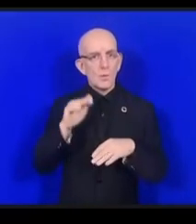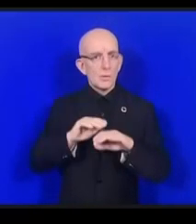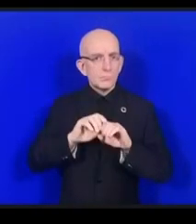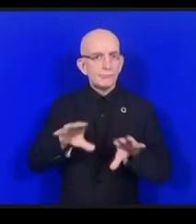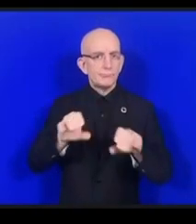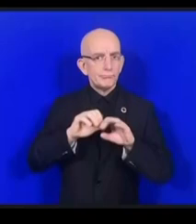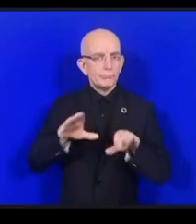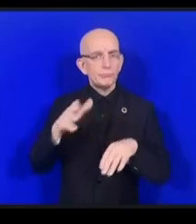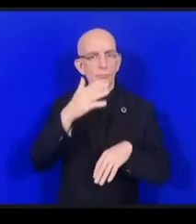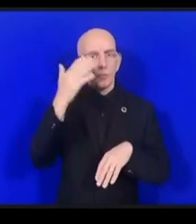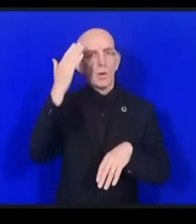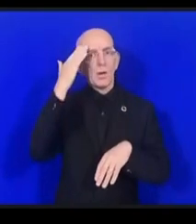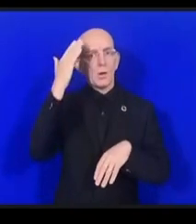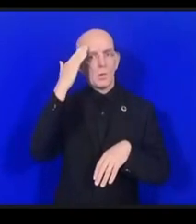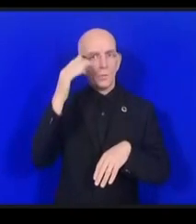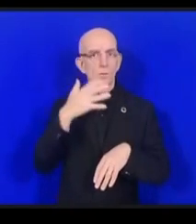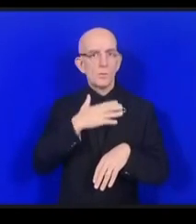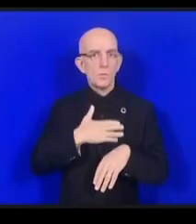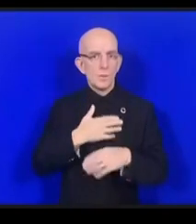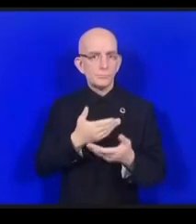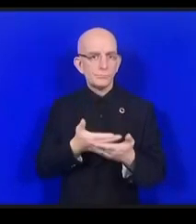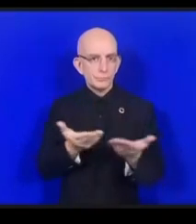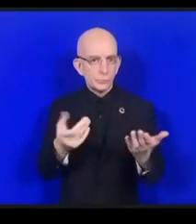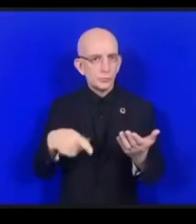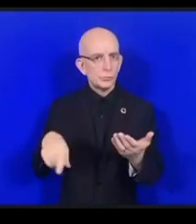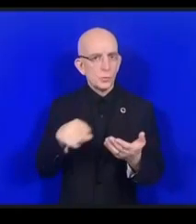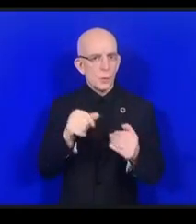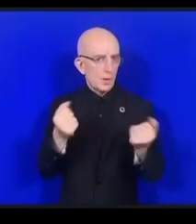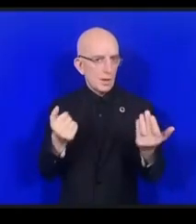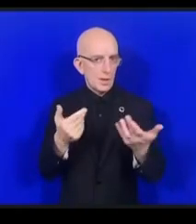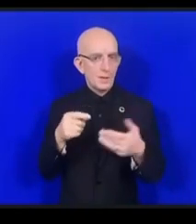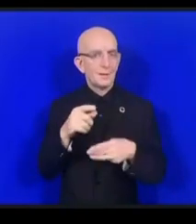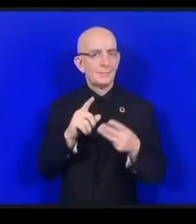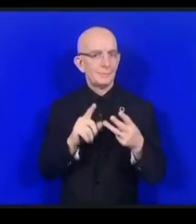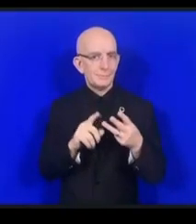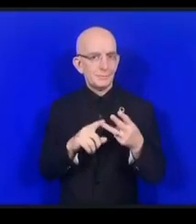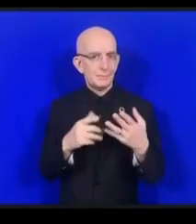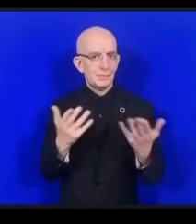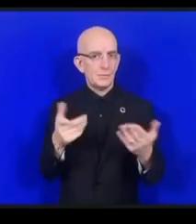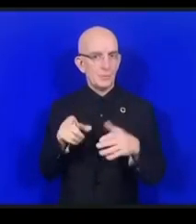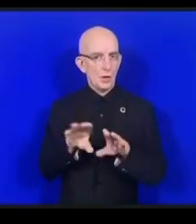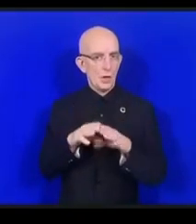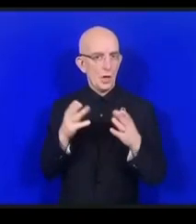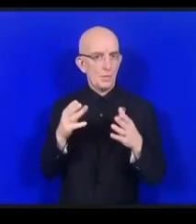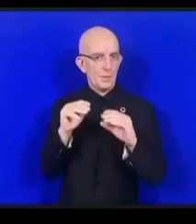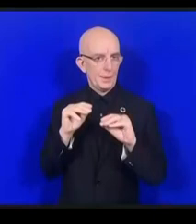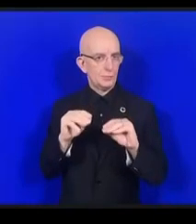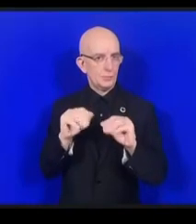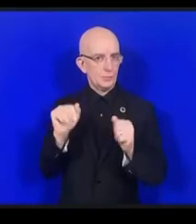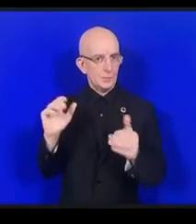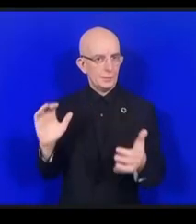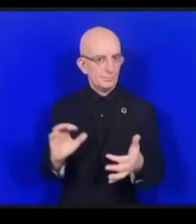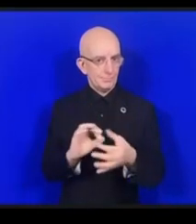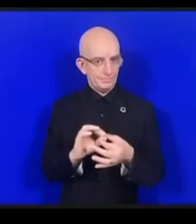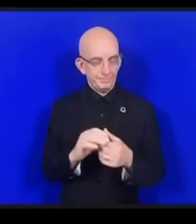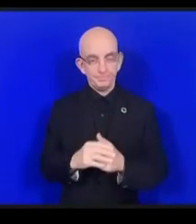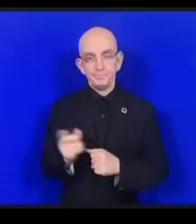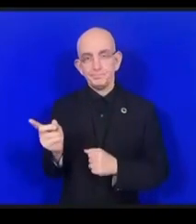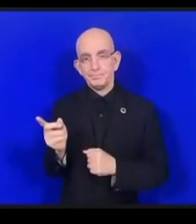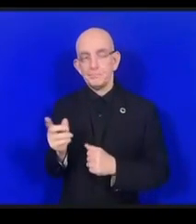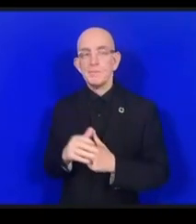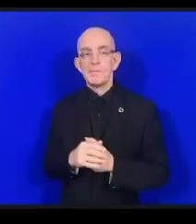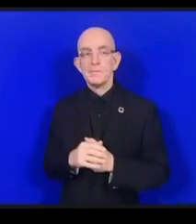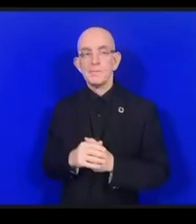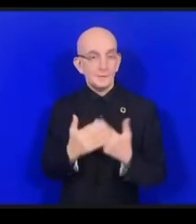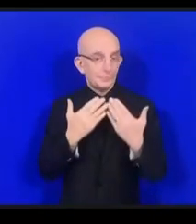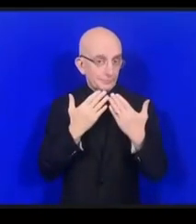dans tout cela ? Lisa, vous. Merci beaucoup, Marcus. Et merci pour cette invitation à